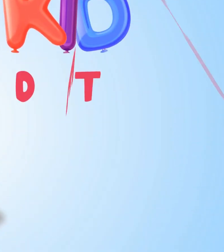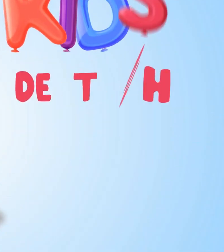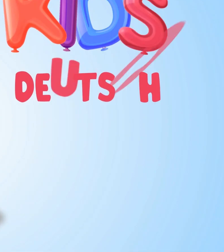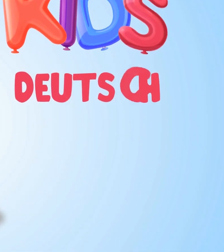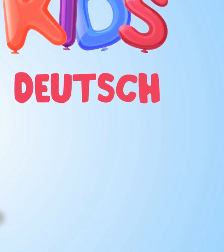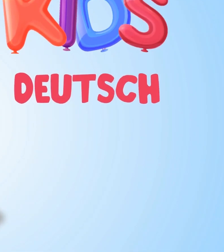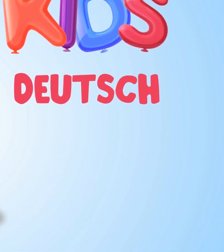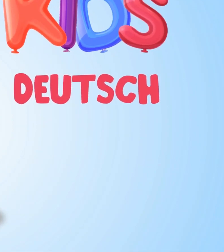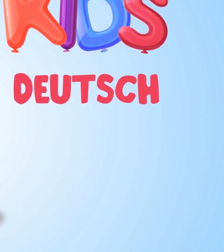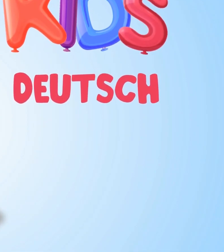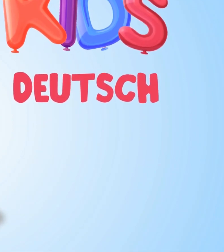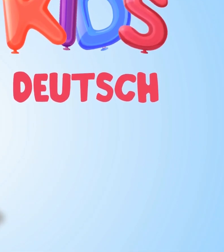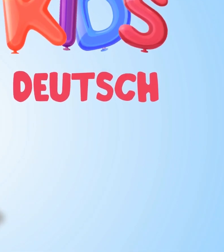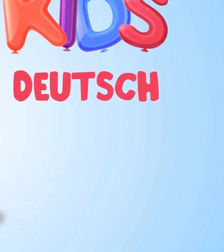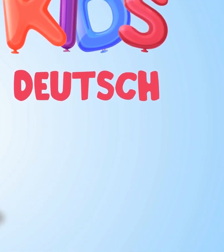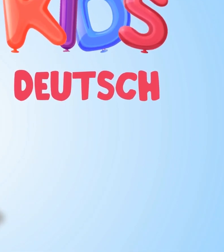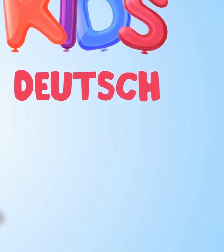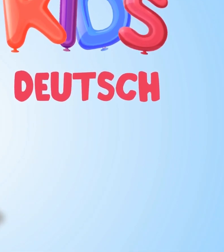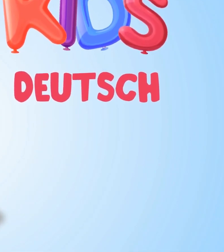Viola Kids